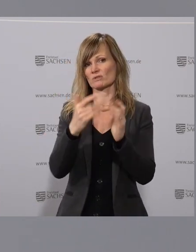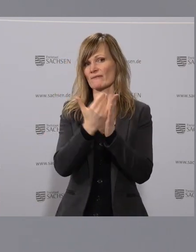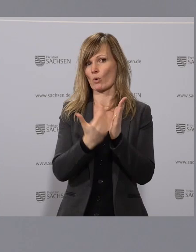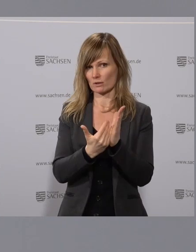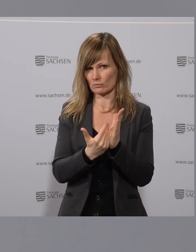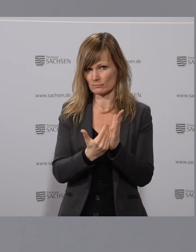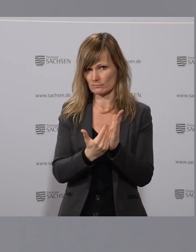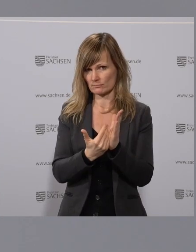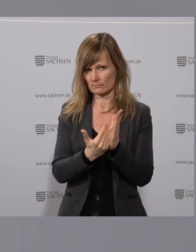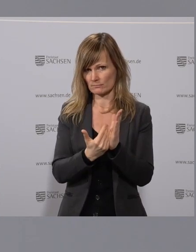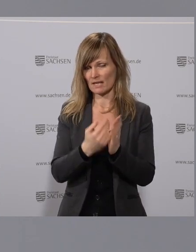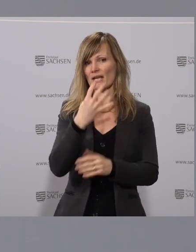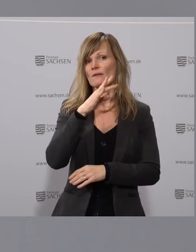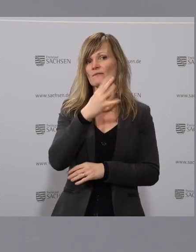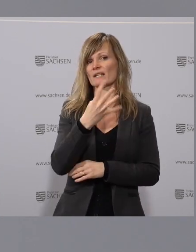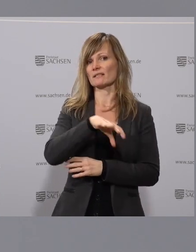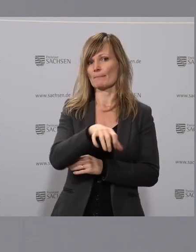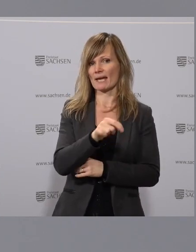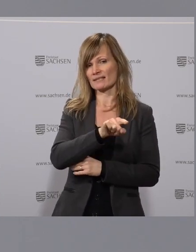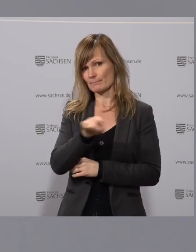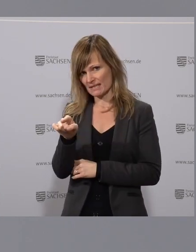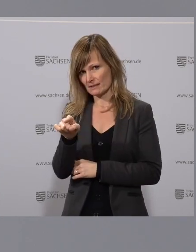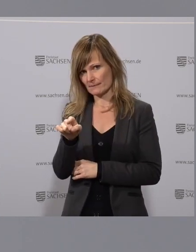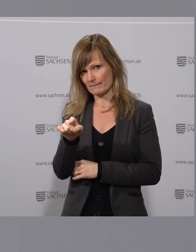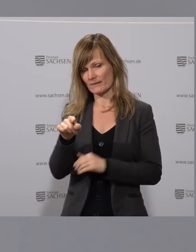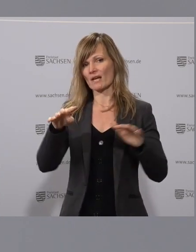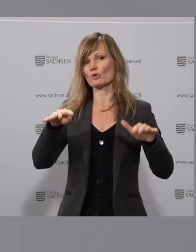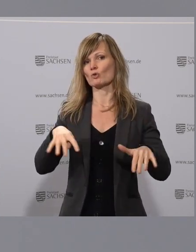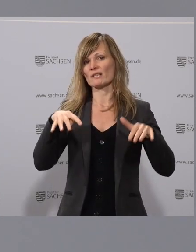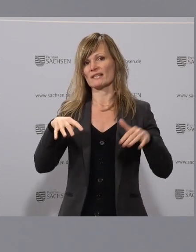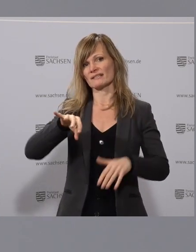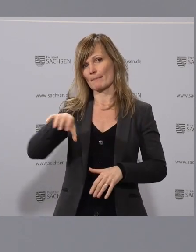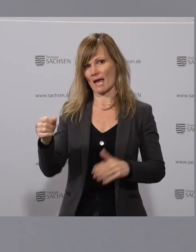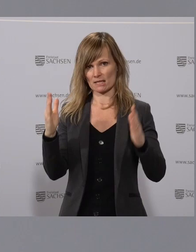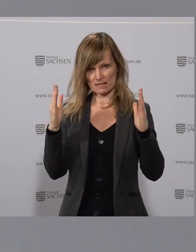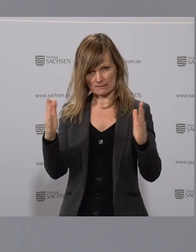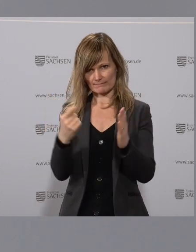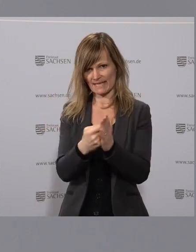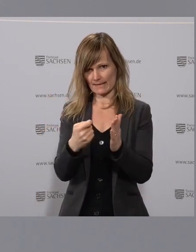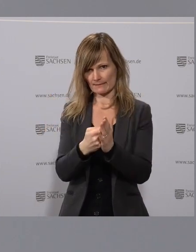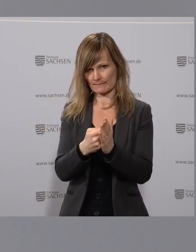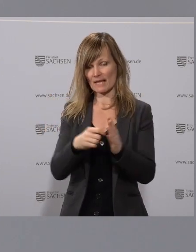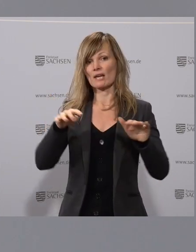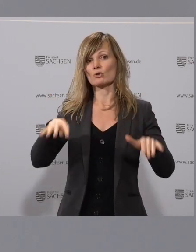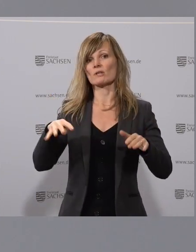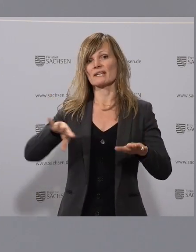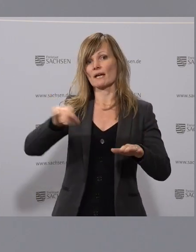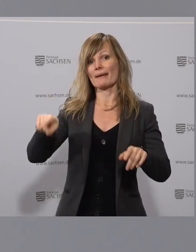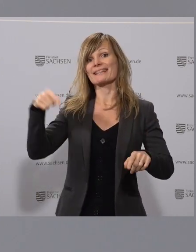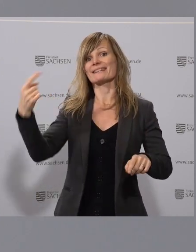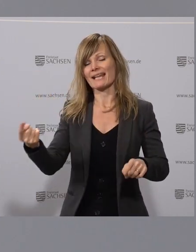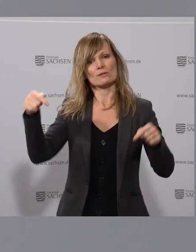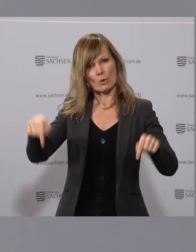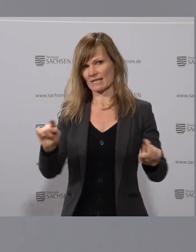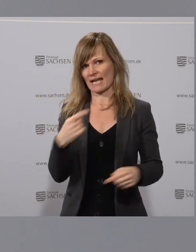die gültig sein wird vom 4. März bis einschließlich dem 19. März. Was nach dem 19. März passiert, das kann ich Ihnen